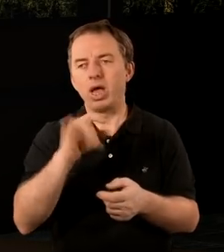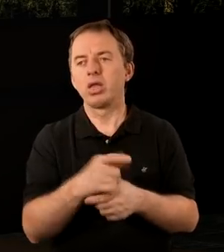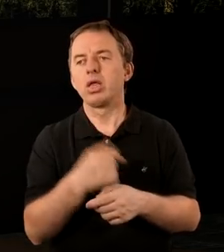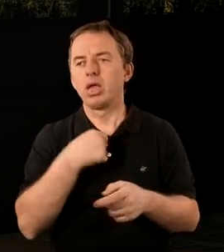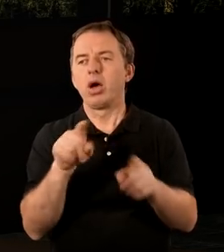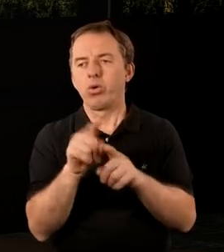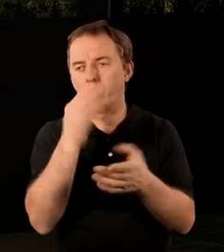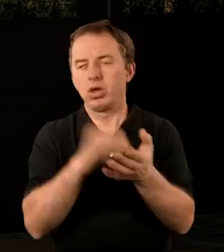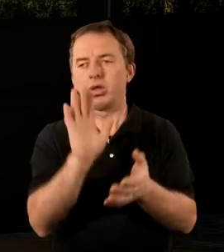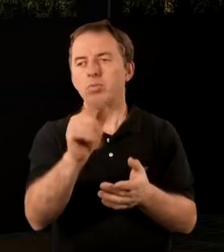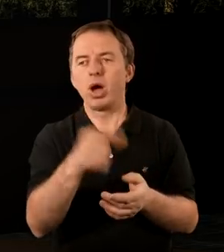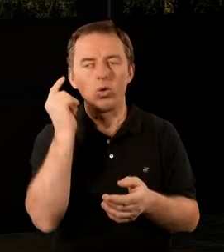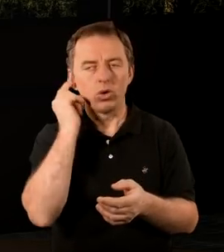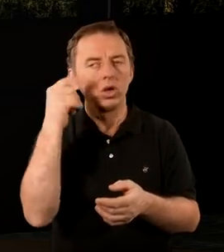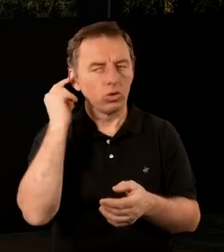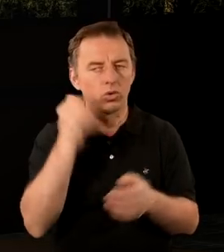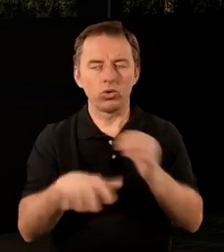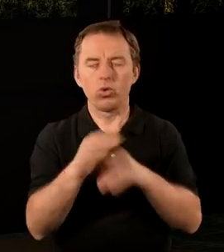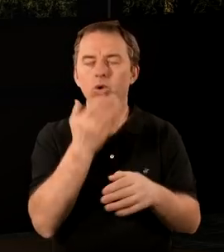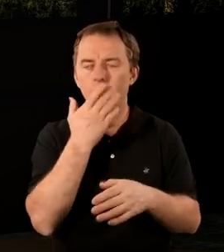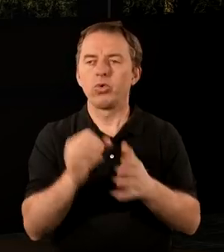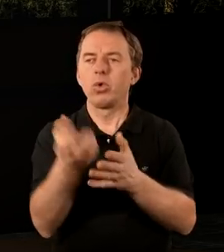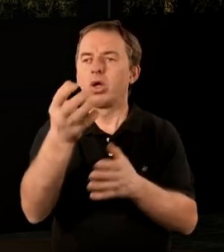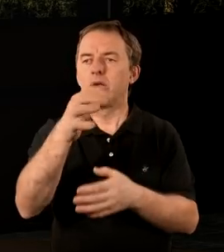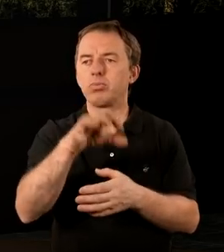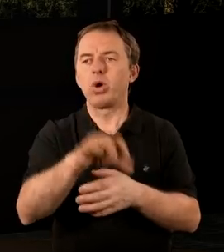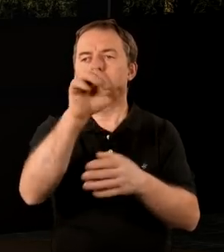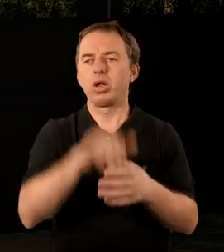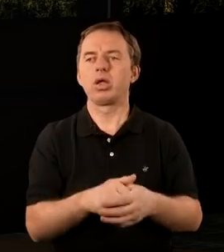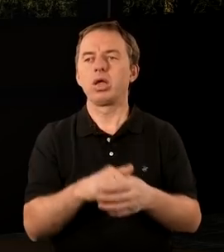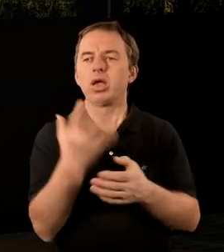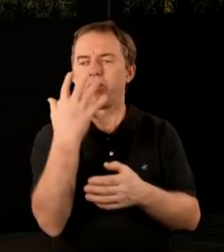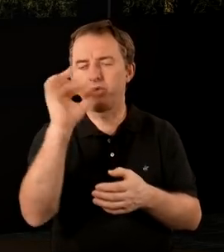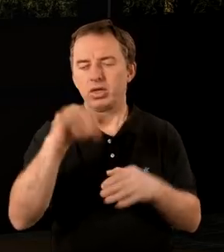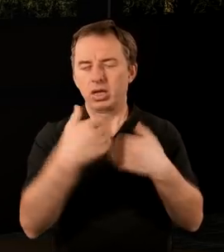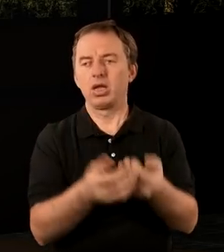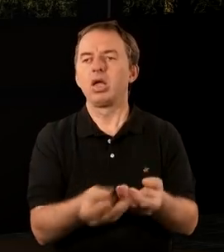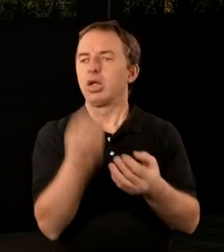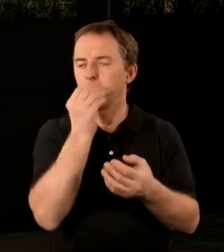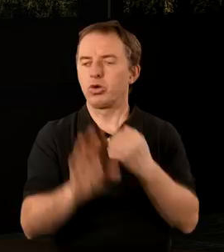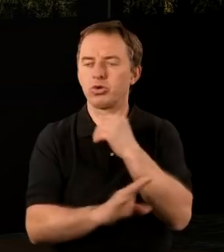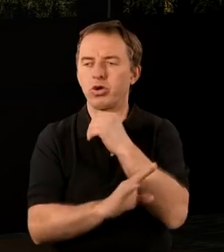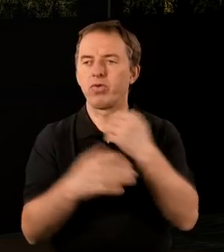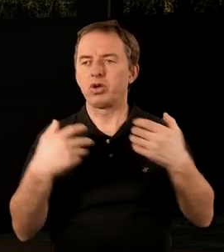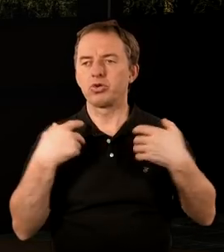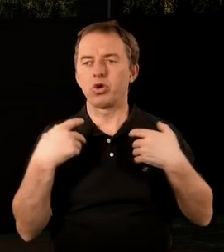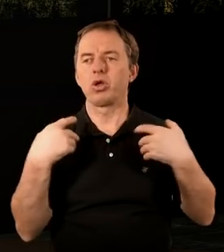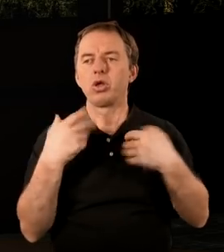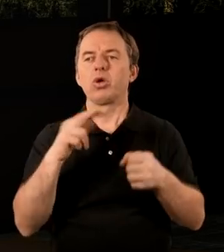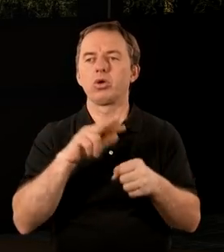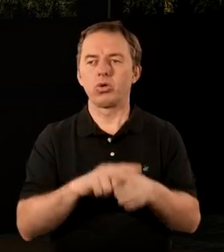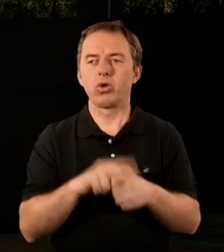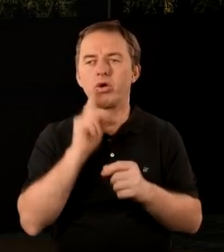których i ja nienawidzę. Kto ma uszy, niechaj słucha, co duch mówi do zborów. Zwycięzcy dam spożywać z drzewa żywota,